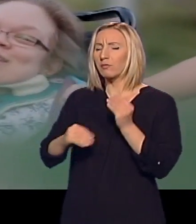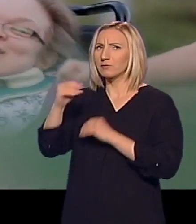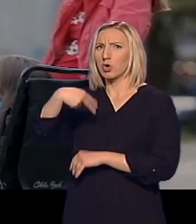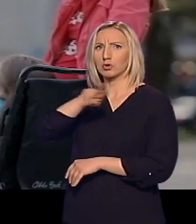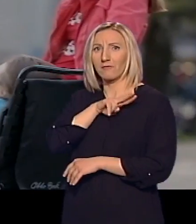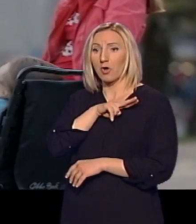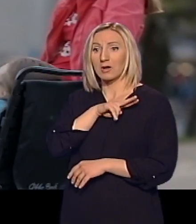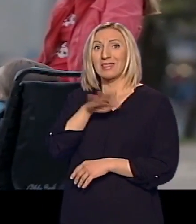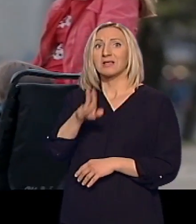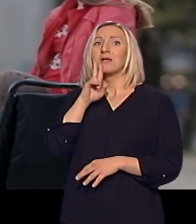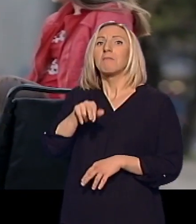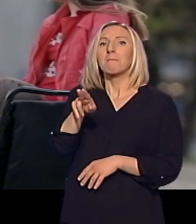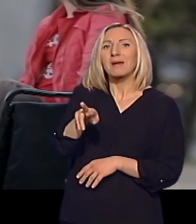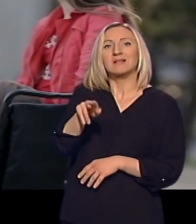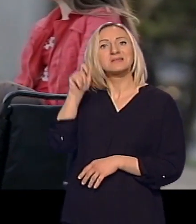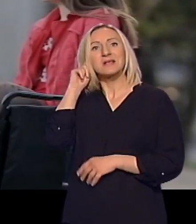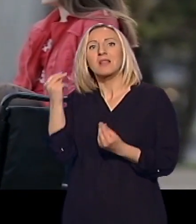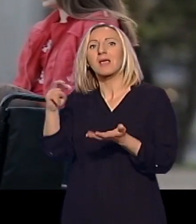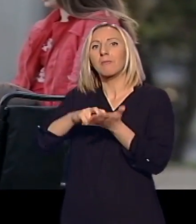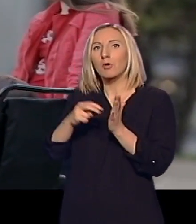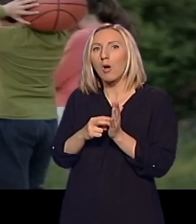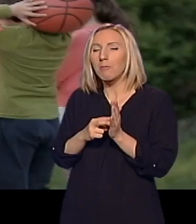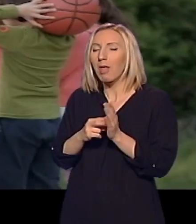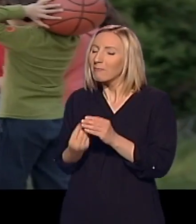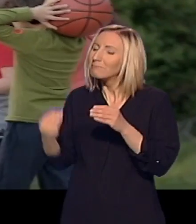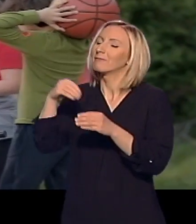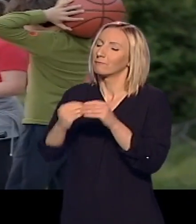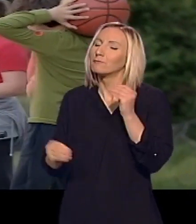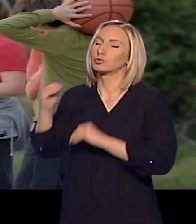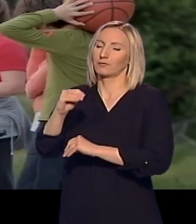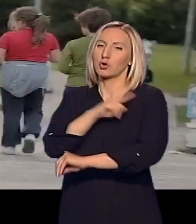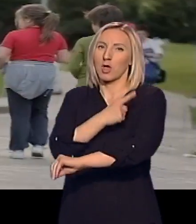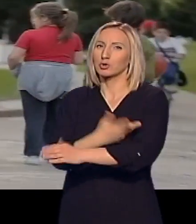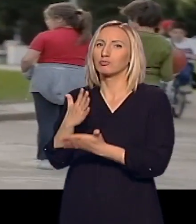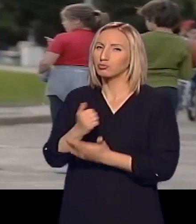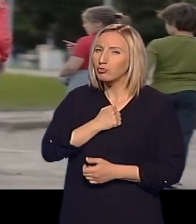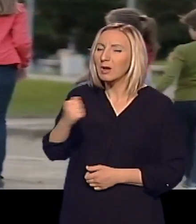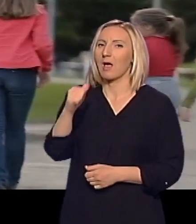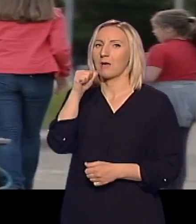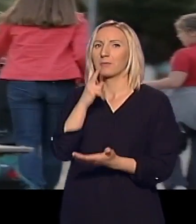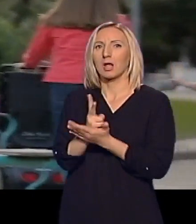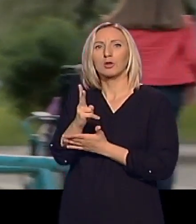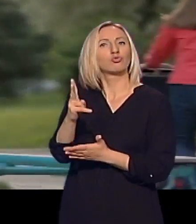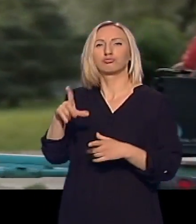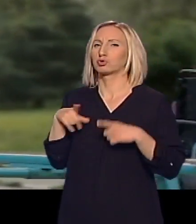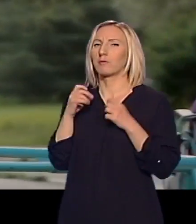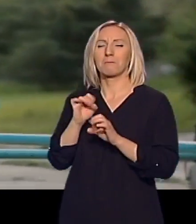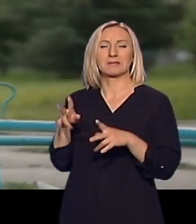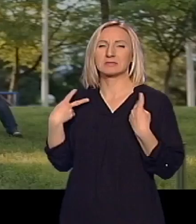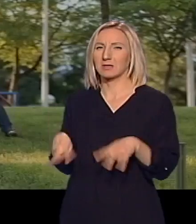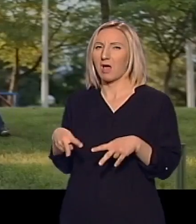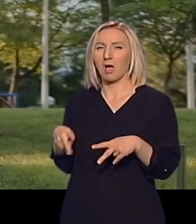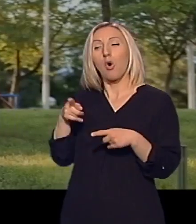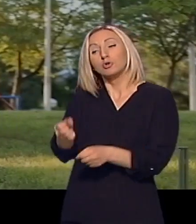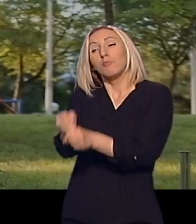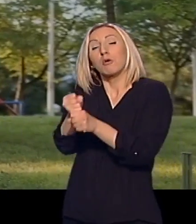Deca koje imaju brata ili sestru sa nekim problemom dodatno ojačaju. postaju hrabriji i dok je život bez straha, podrška